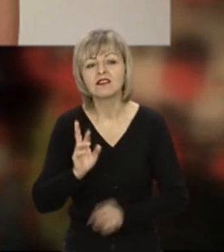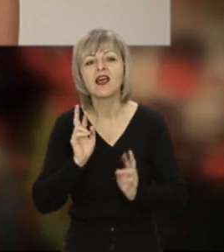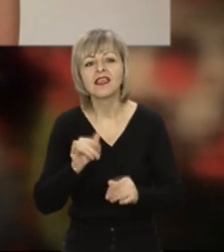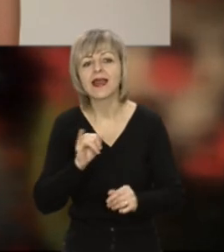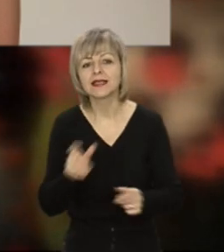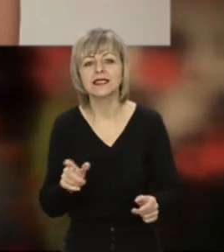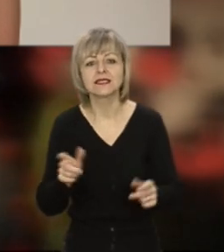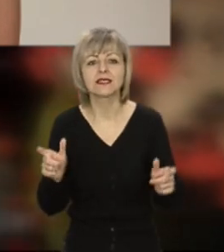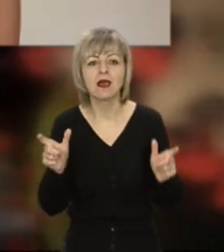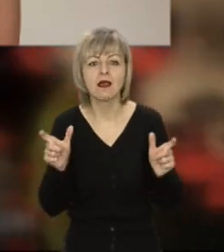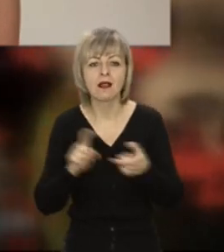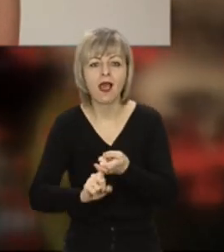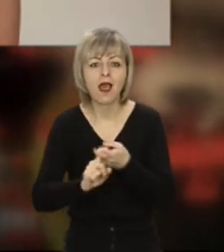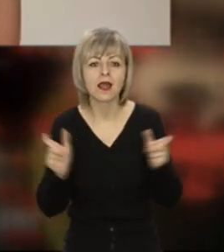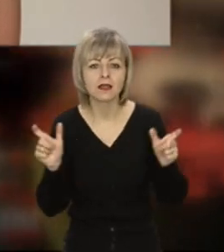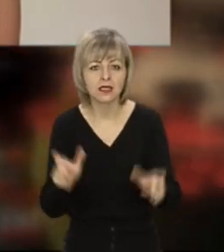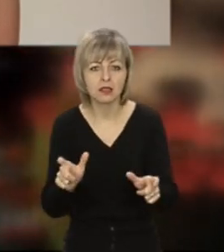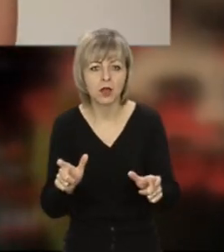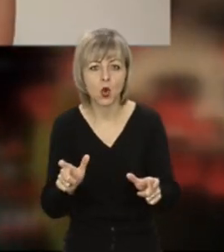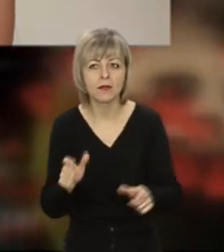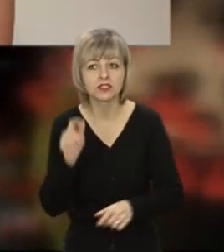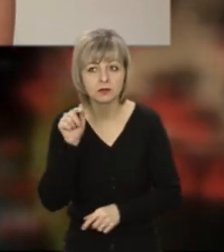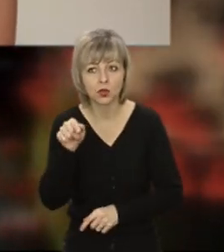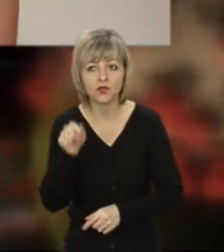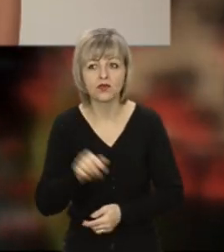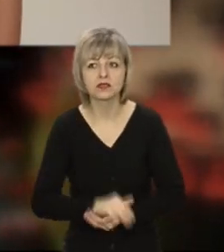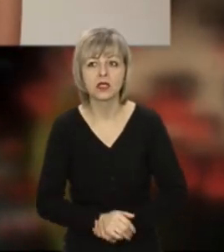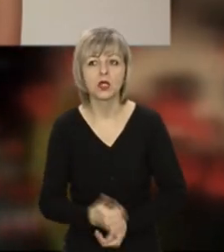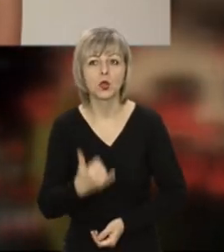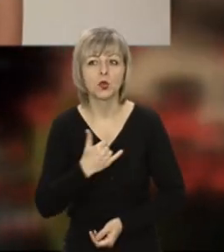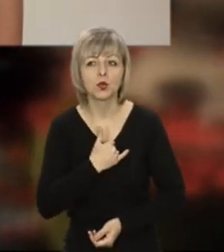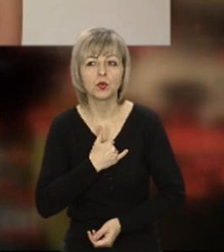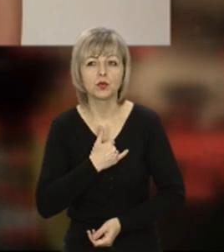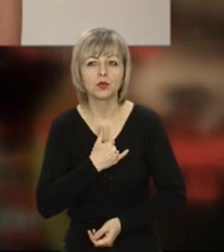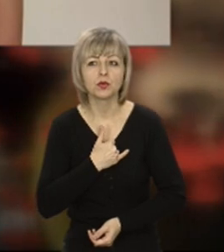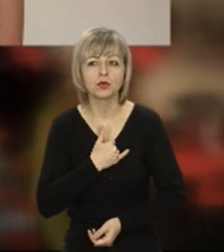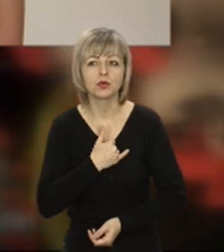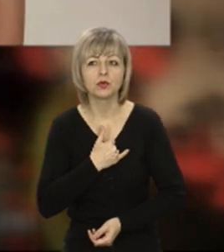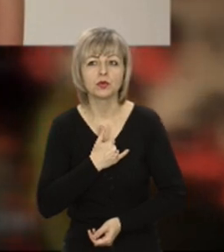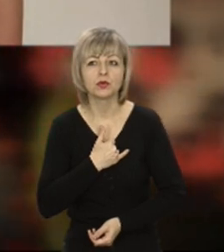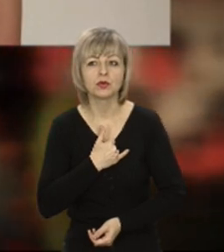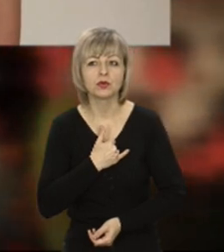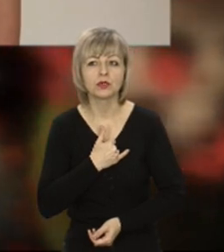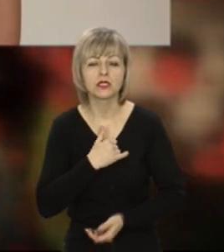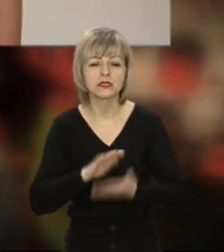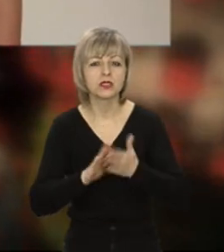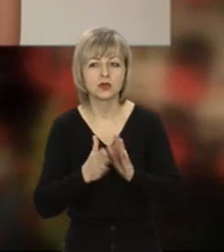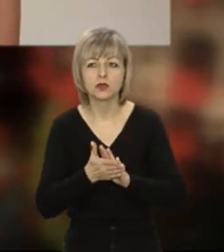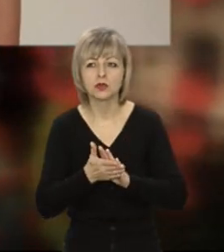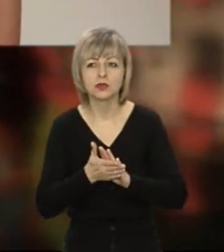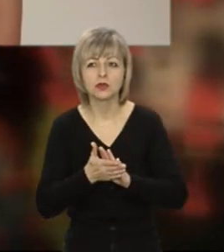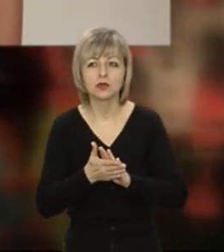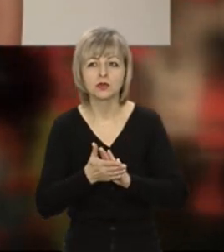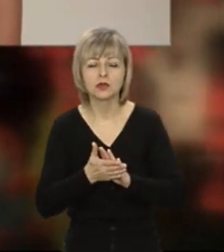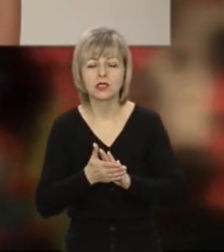карантинними обмеженнями там? Так, привіт, Наталія. У нас, нащай, все не надто критично, тобто у нас все,